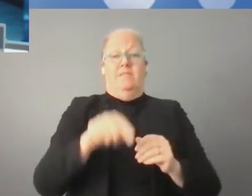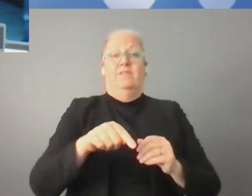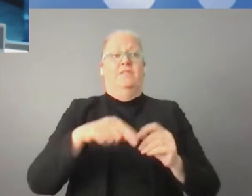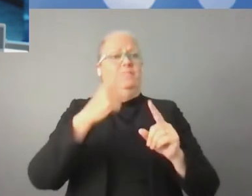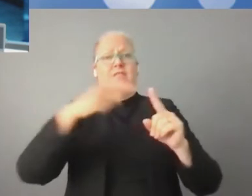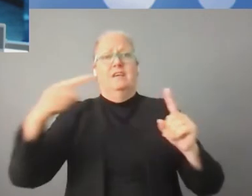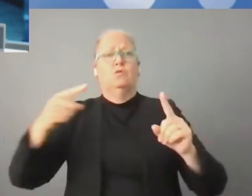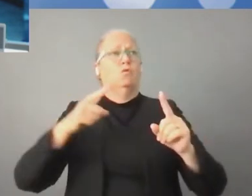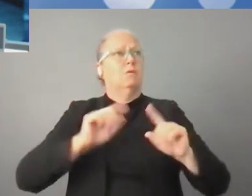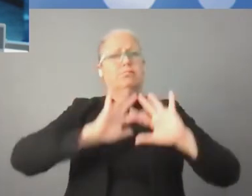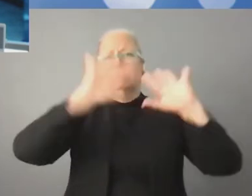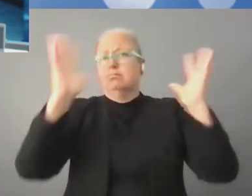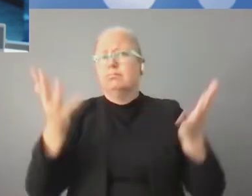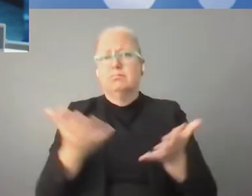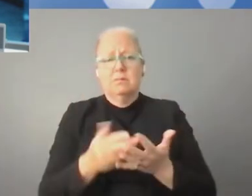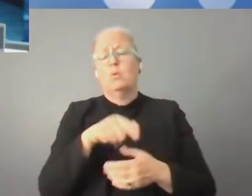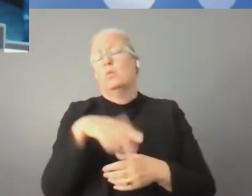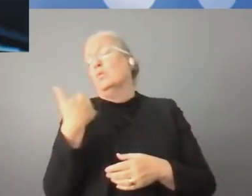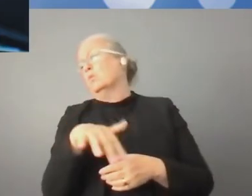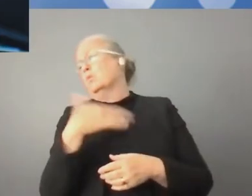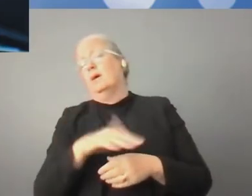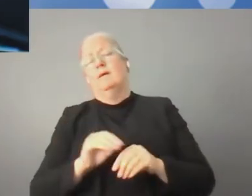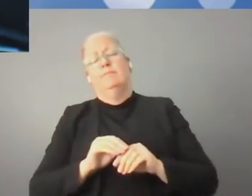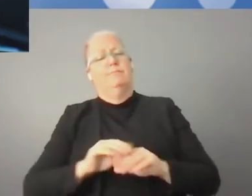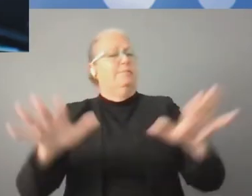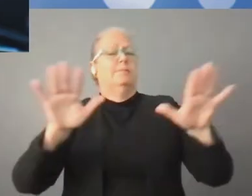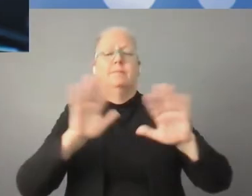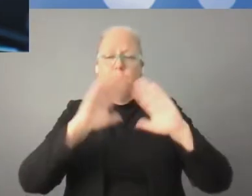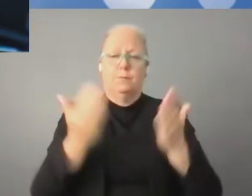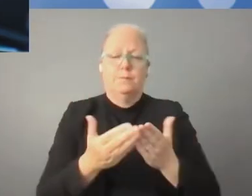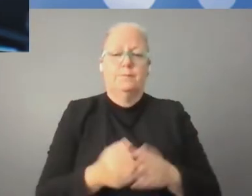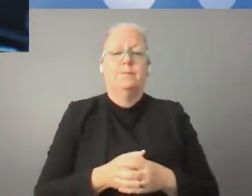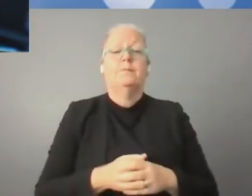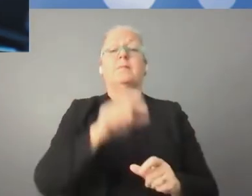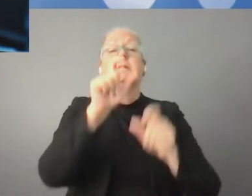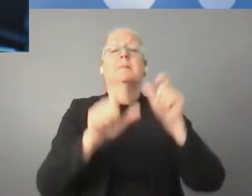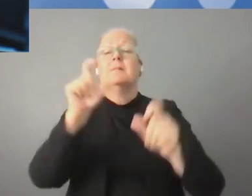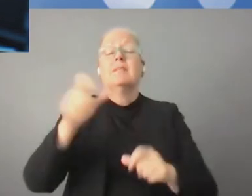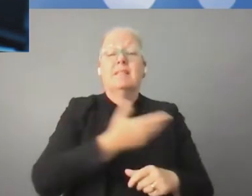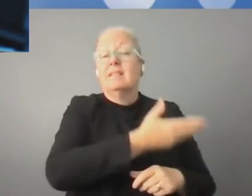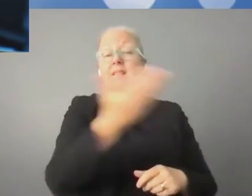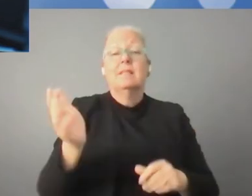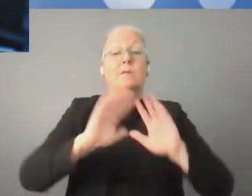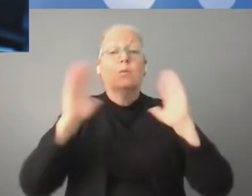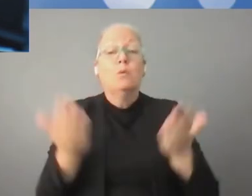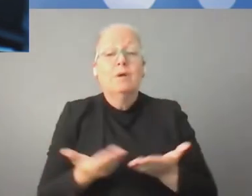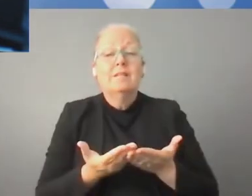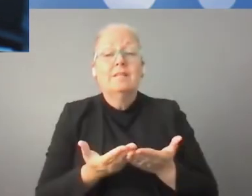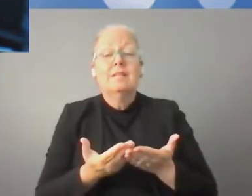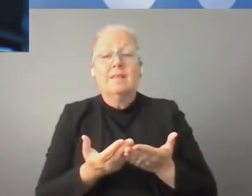cyfrowych. Ma ona niezwykle ważny wpływ na rozwój gospodarki cyfrowej. Ludzie na całym świecie